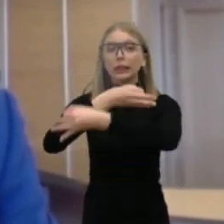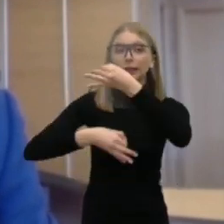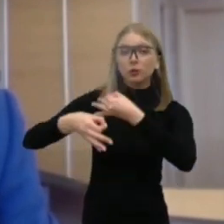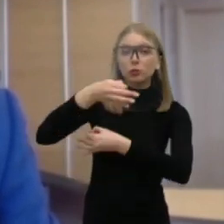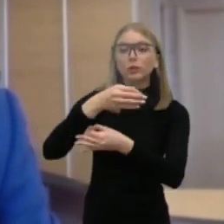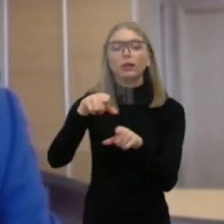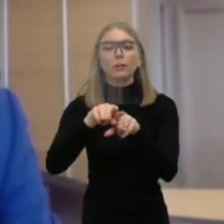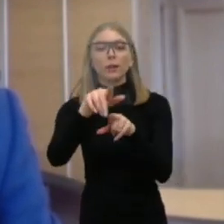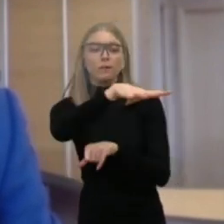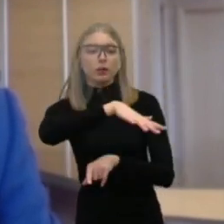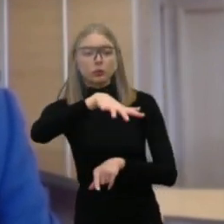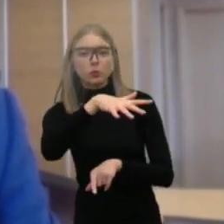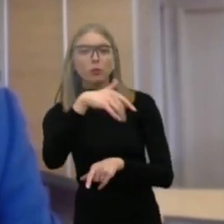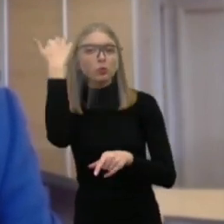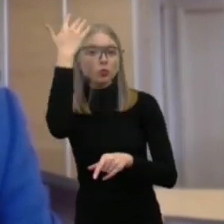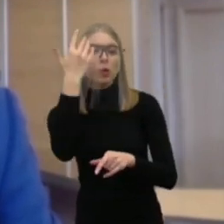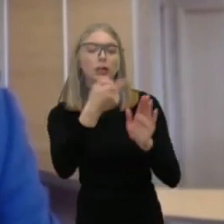visuomenė. Vykitol,